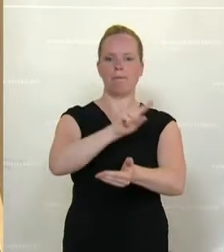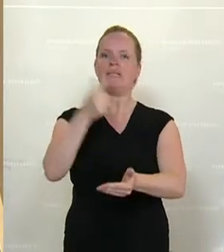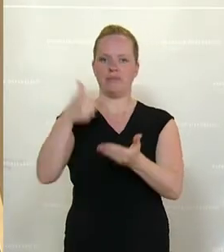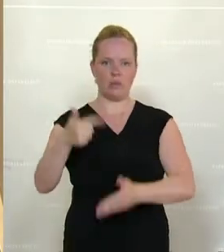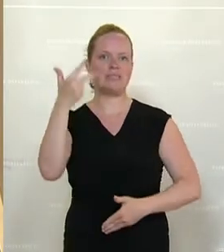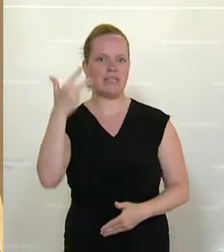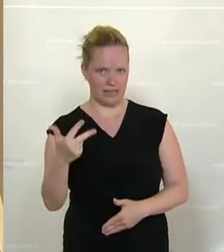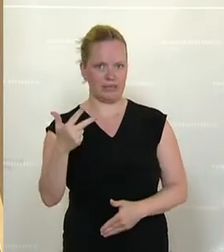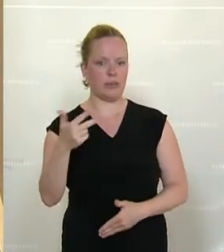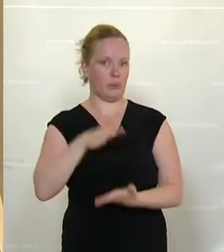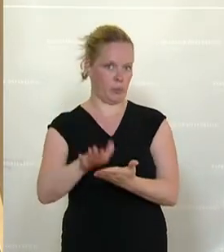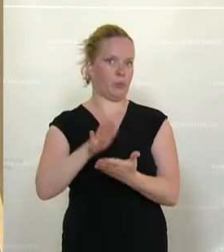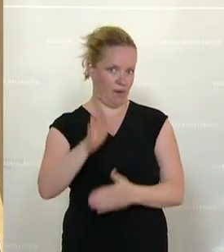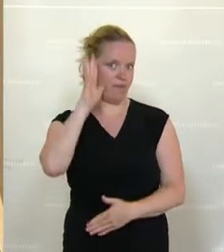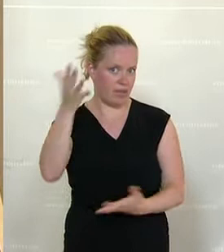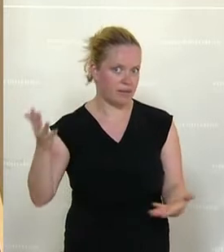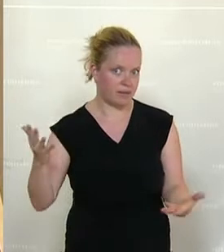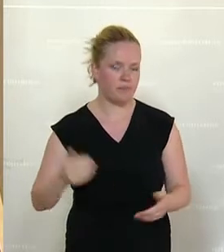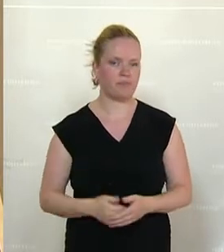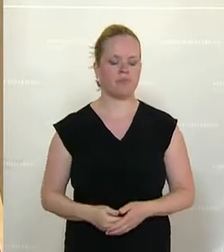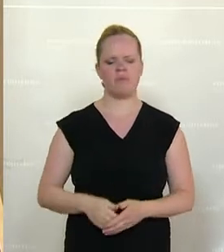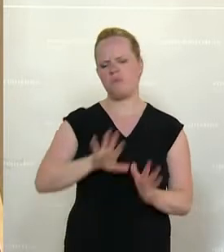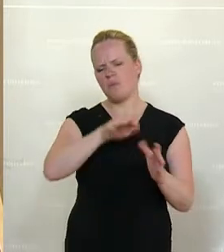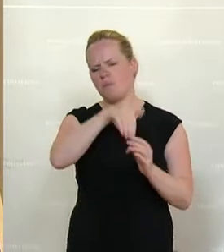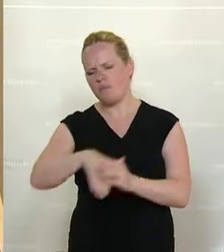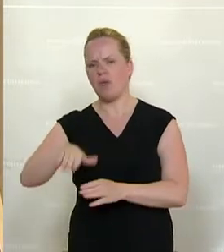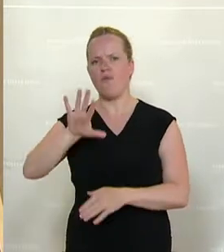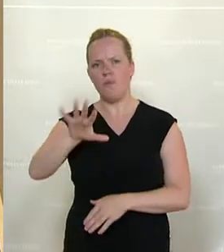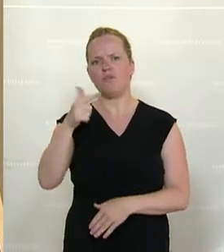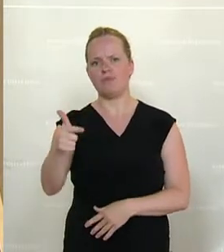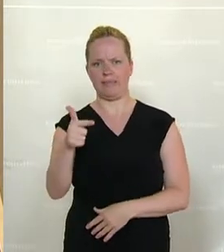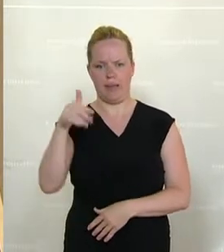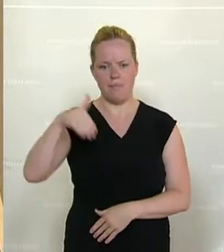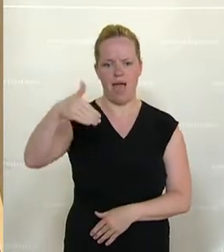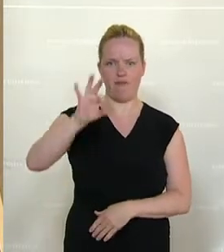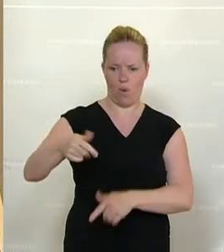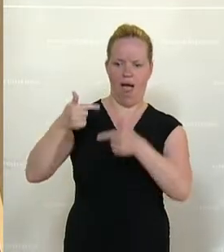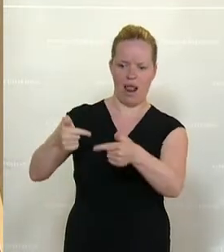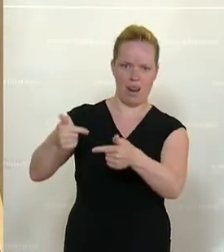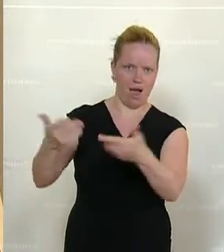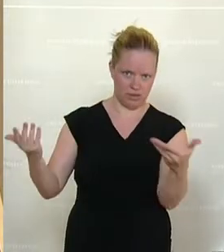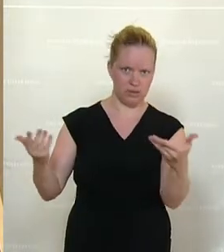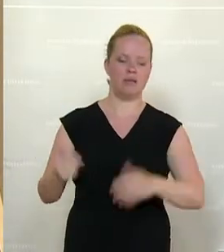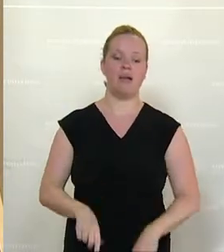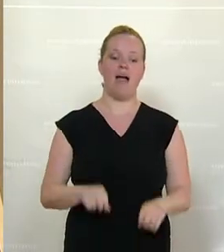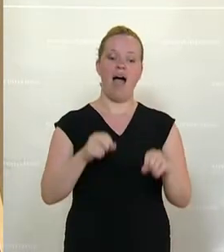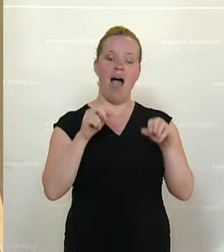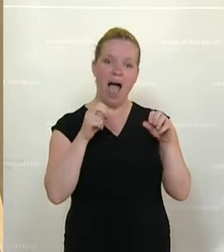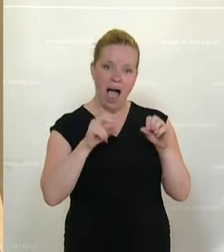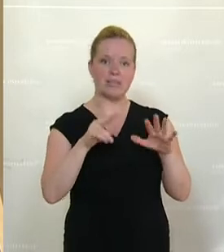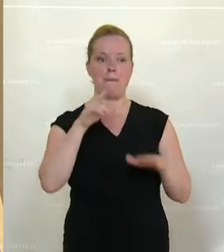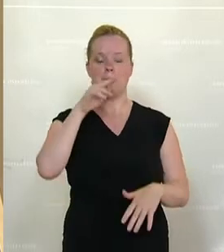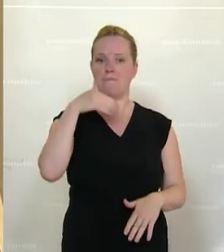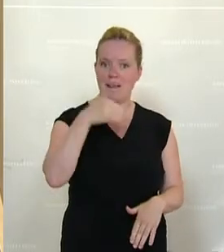aufgebracht werden. Davon ungefähr 25 Milliarden für die Anlagen und 18 Milliarden für den Ausbau der Netze.